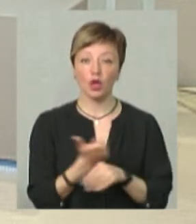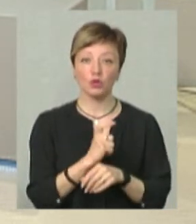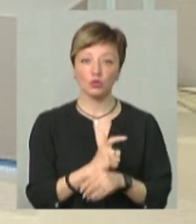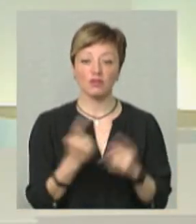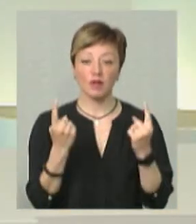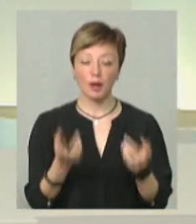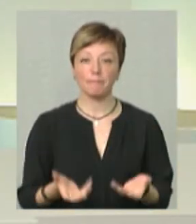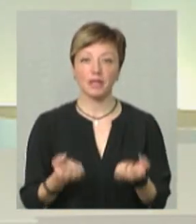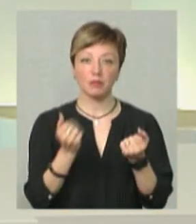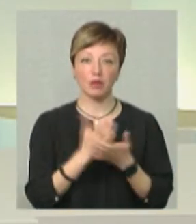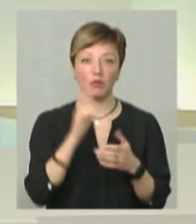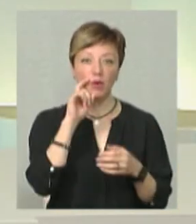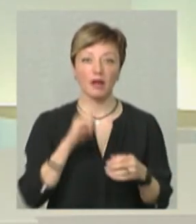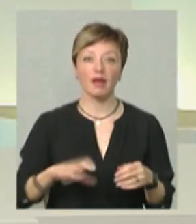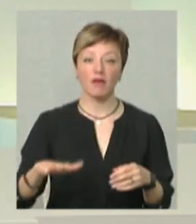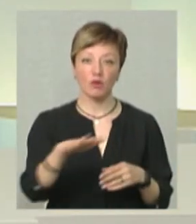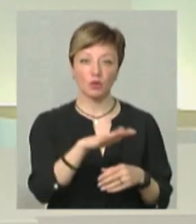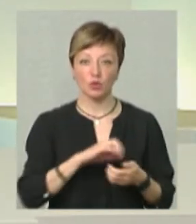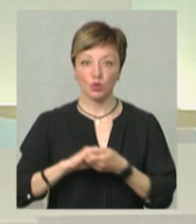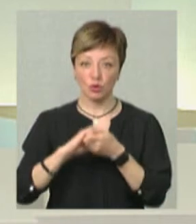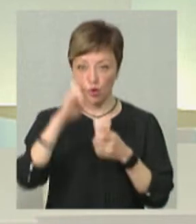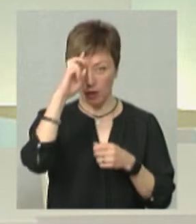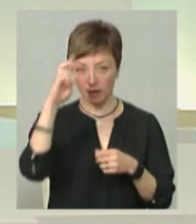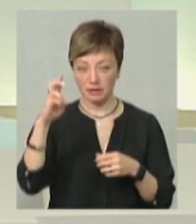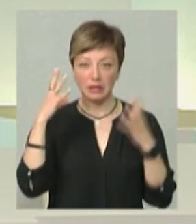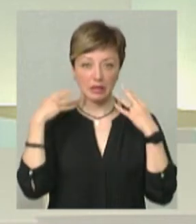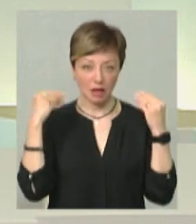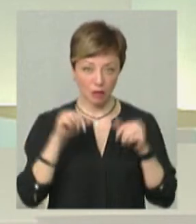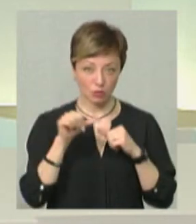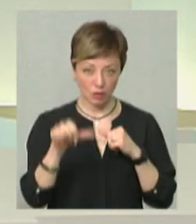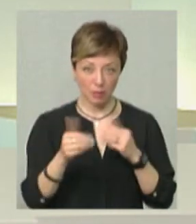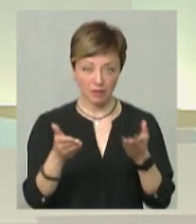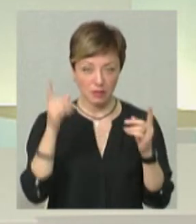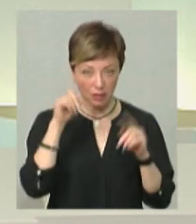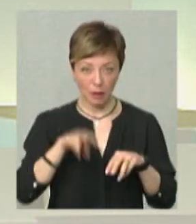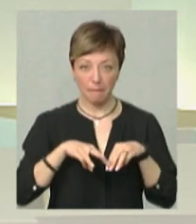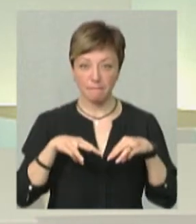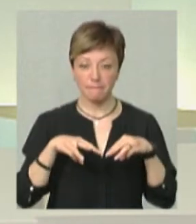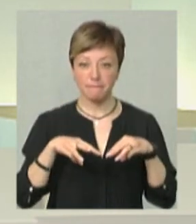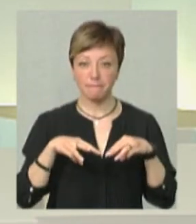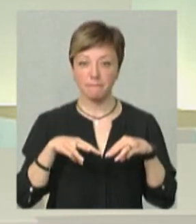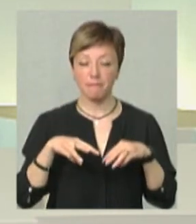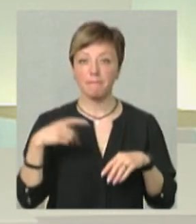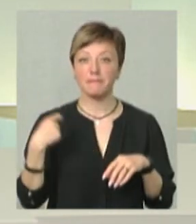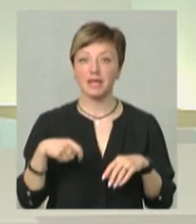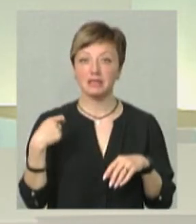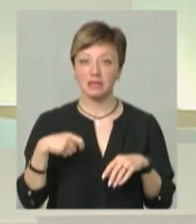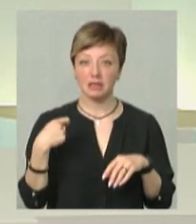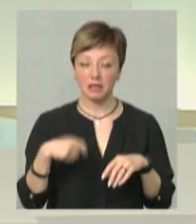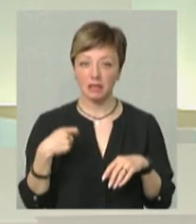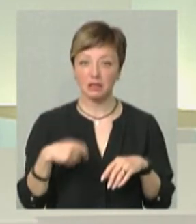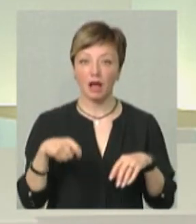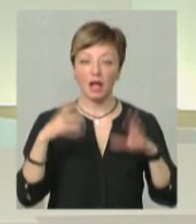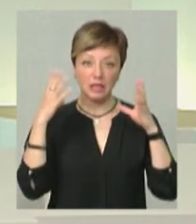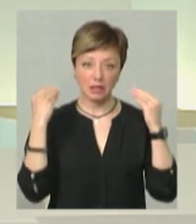Дуже велика підтримка є України в Європейському Союзі і в Королівстві Нідерланди, зокрема. Ви знаєте, що міністр-президент Королівства Нідерланди